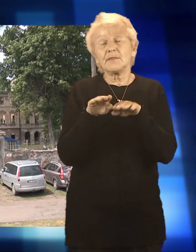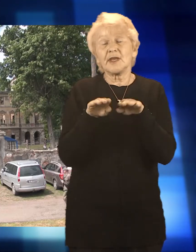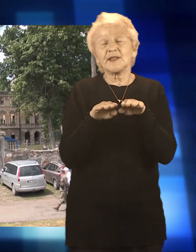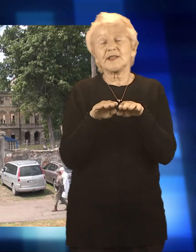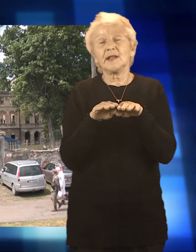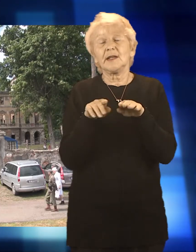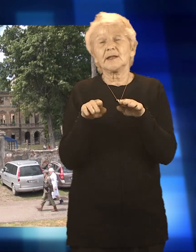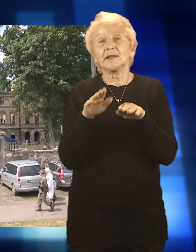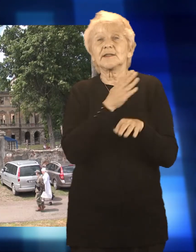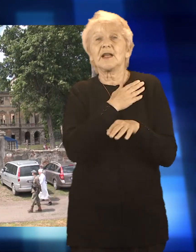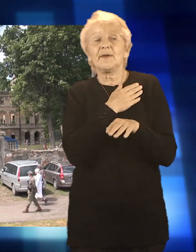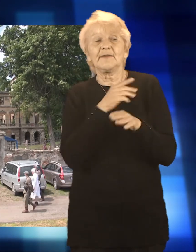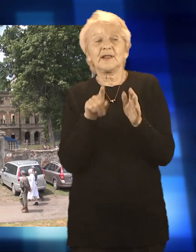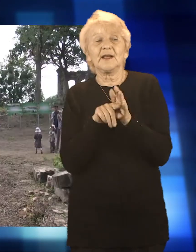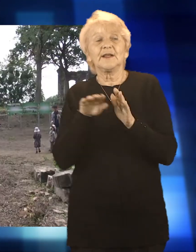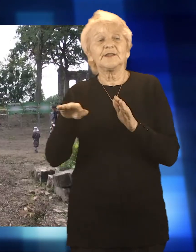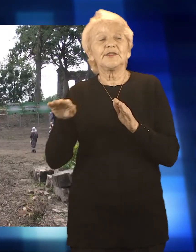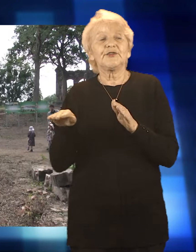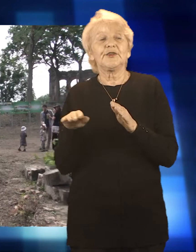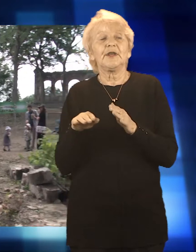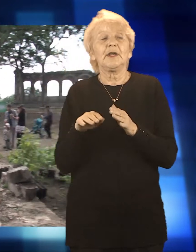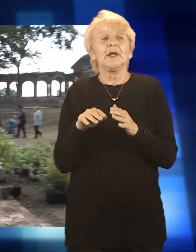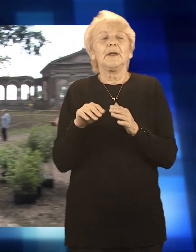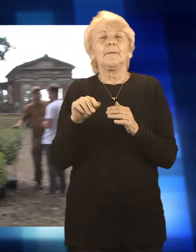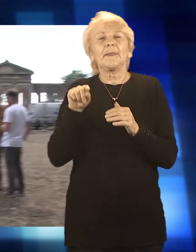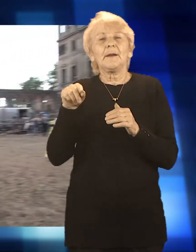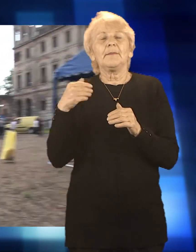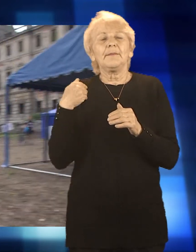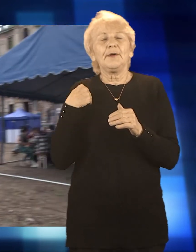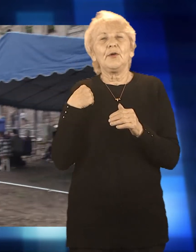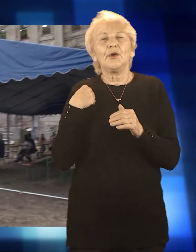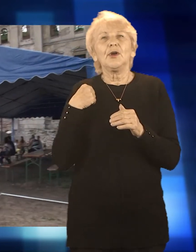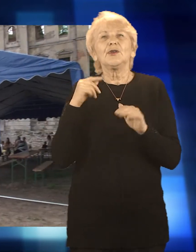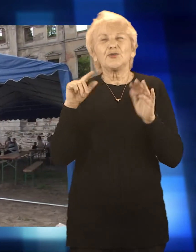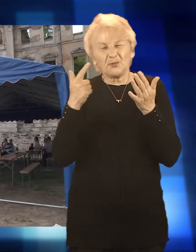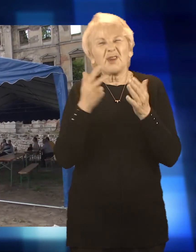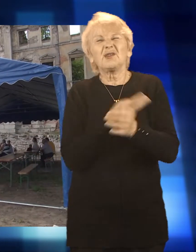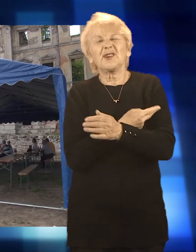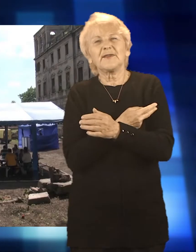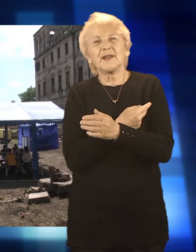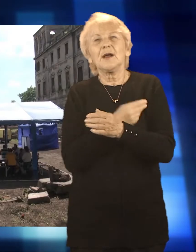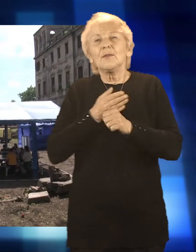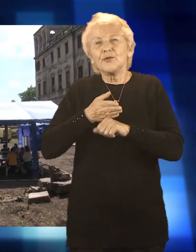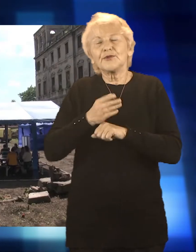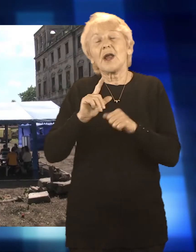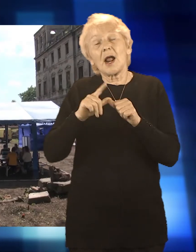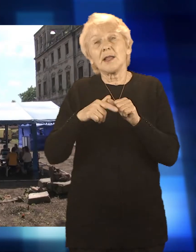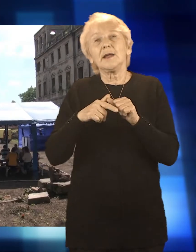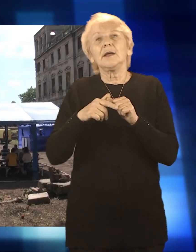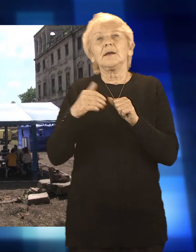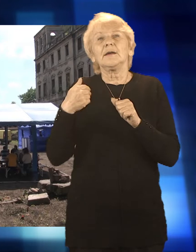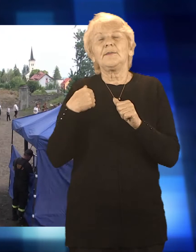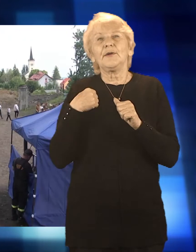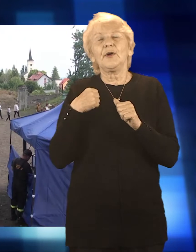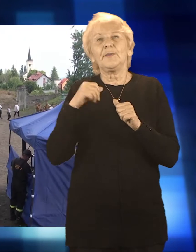niedzielę 7 czerwca na terenie kompleksu pałacowego w Sławikowie świętowano Dzień Dziecka. To pierwsza tego typu impreza w tym miejscu, ale